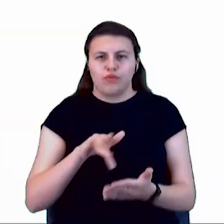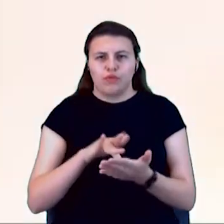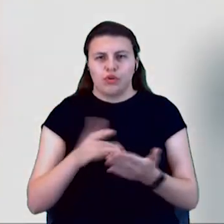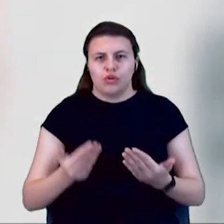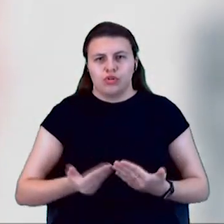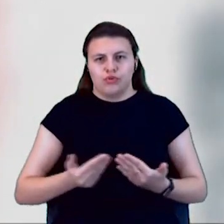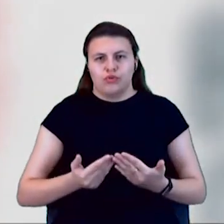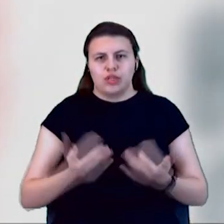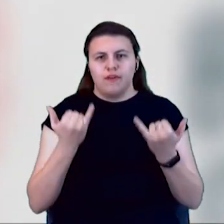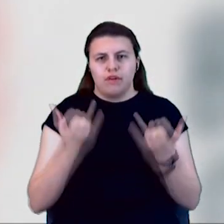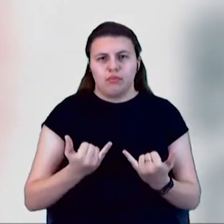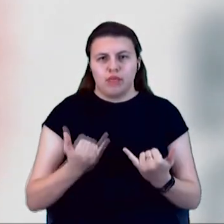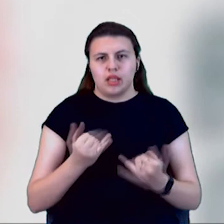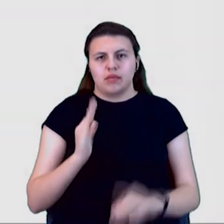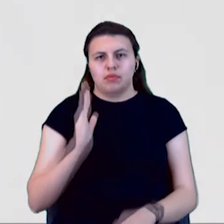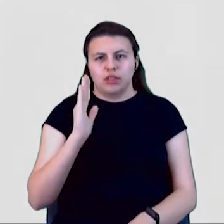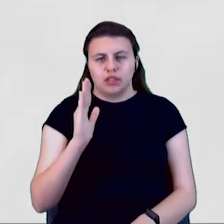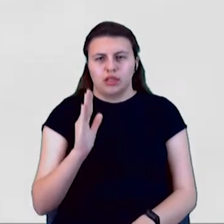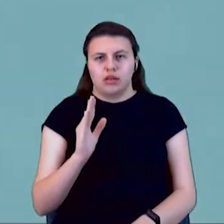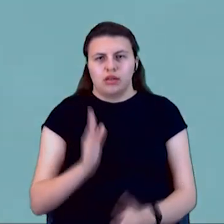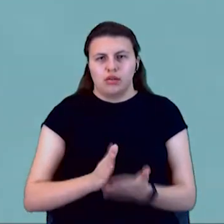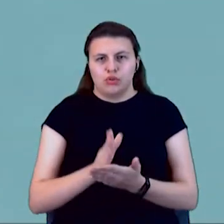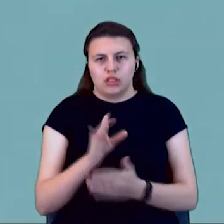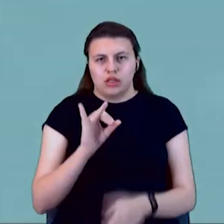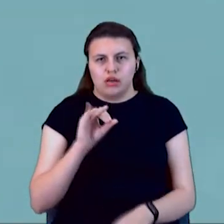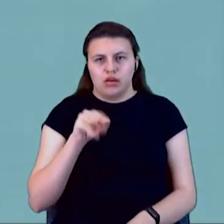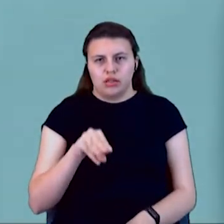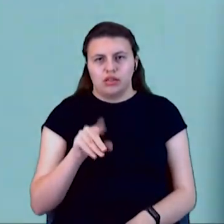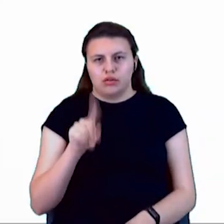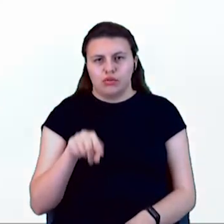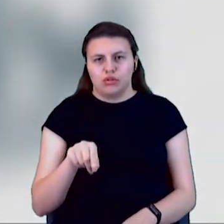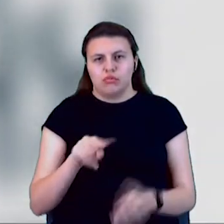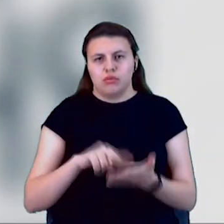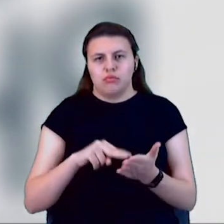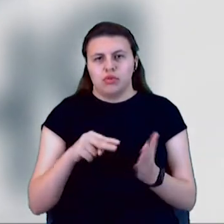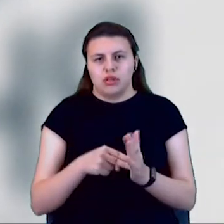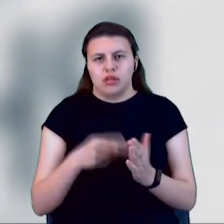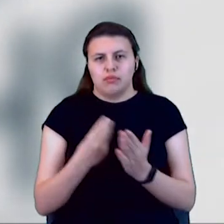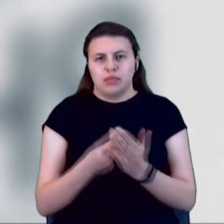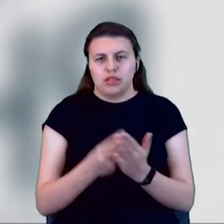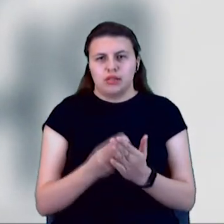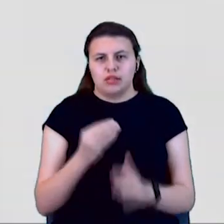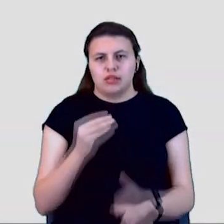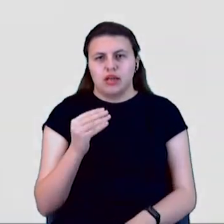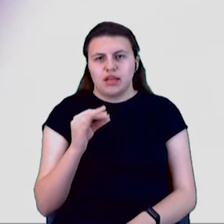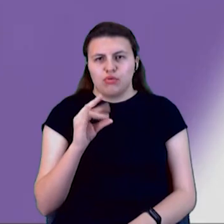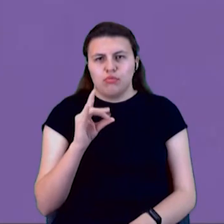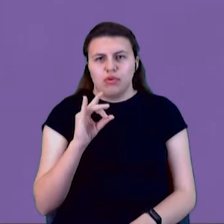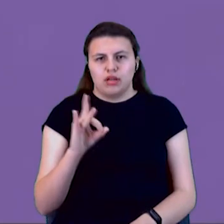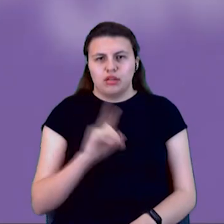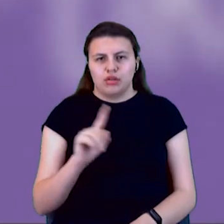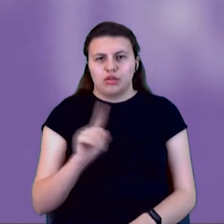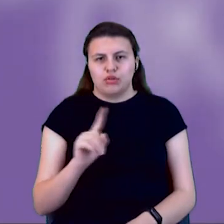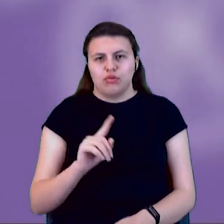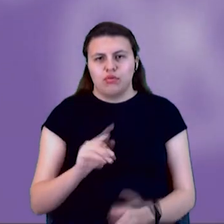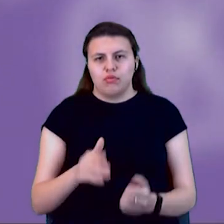і перспективній індустриї, як ІТ. Також ми планируємо создати бізнес-інкубатор, що буде послужити підтримку